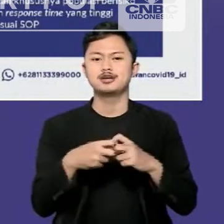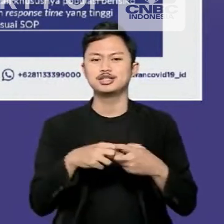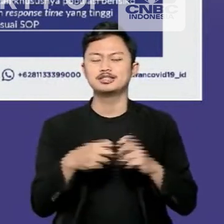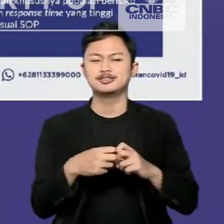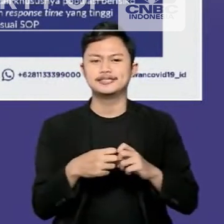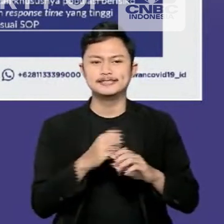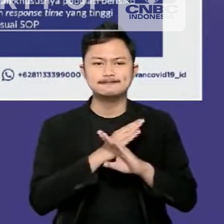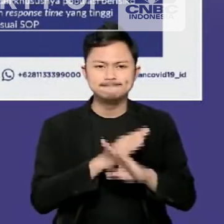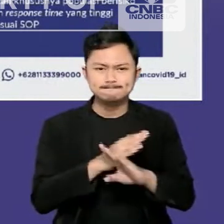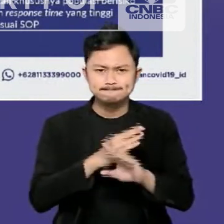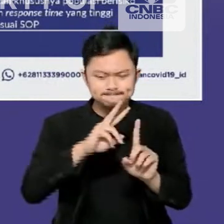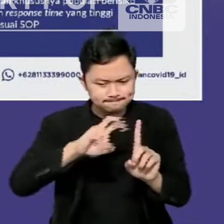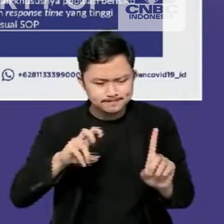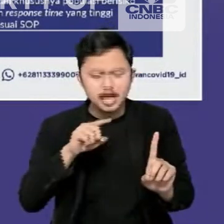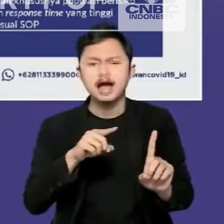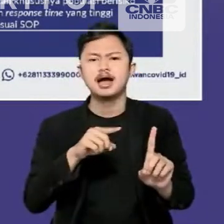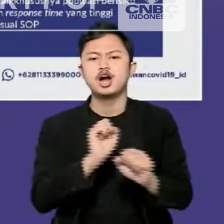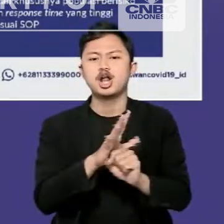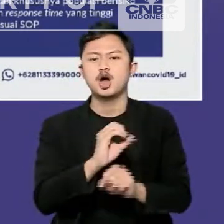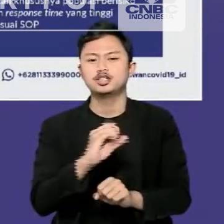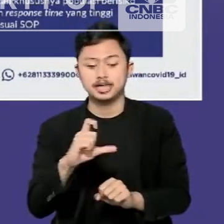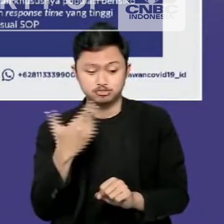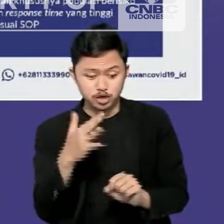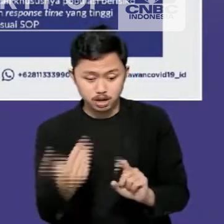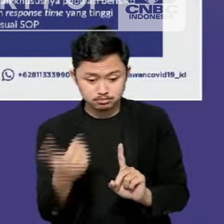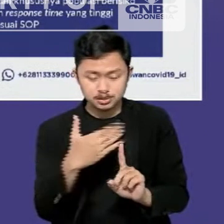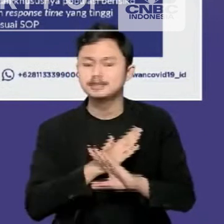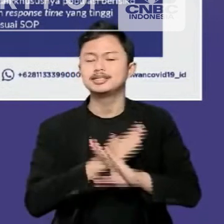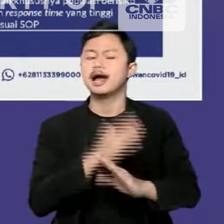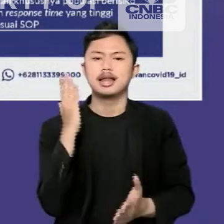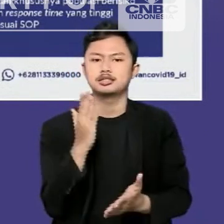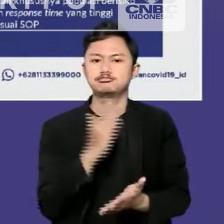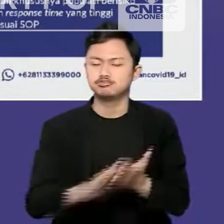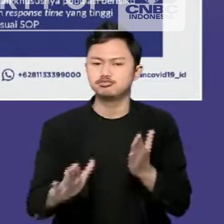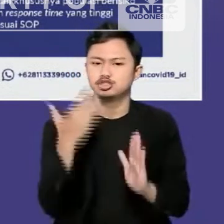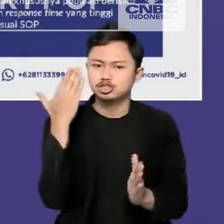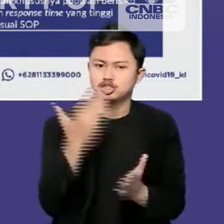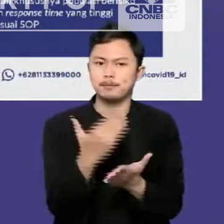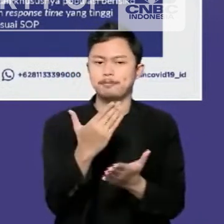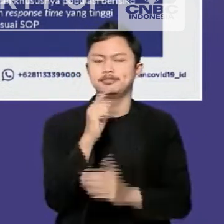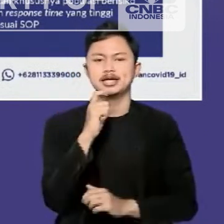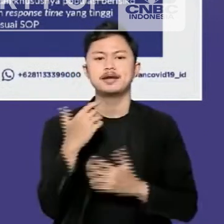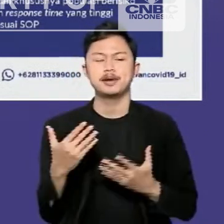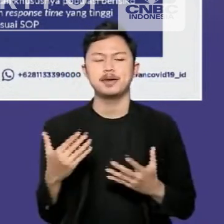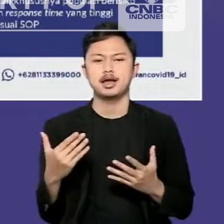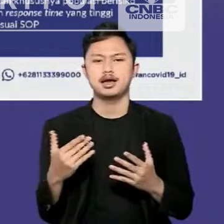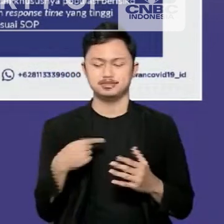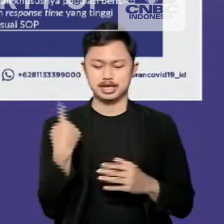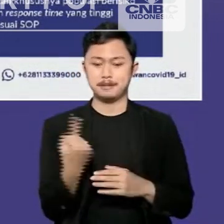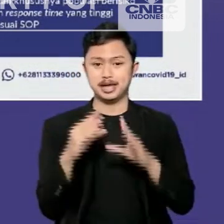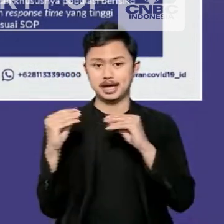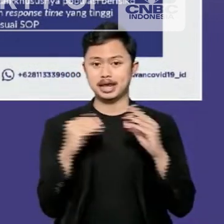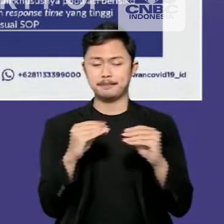terdeteksi bervarian Omikron tidak menyebabkan lonjakan kasus di masyarakat. Melalui yang pertama, rapat